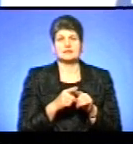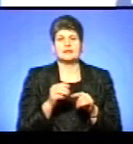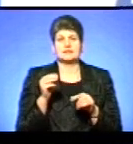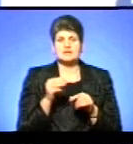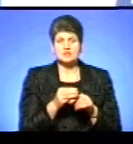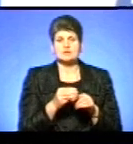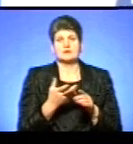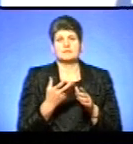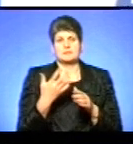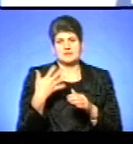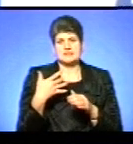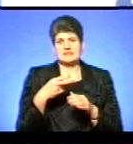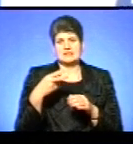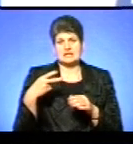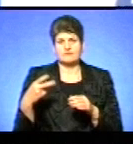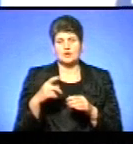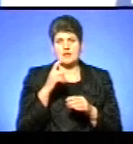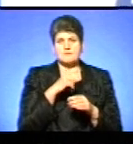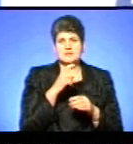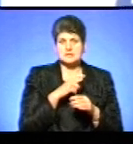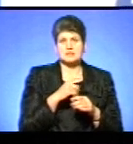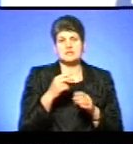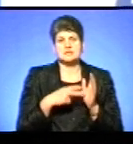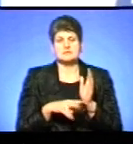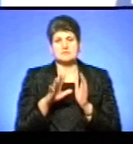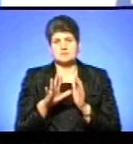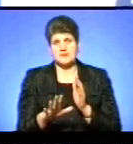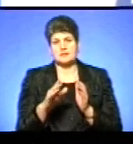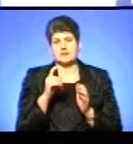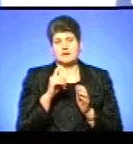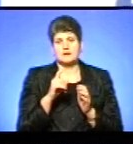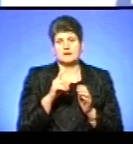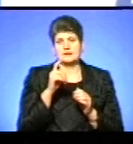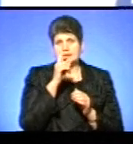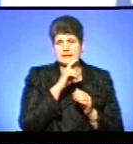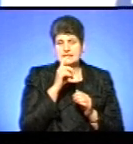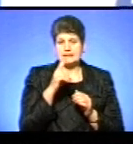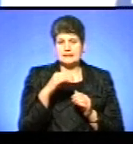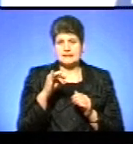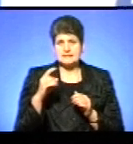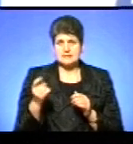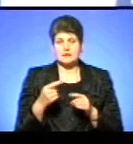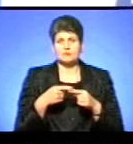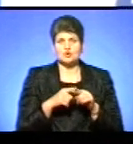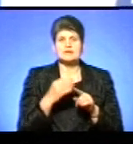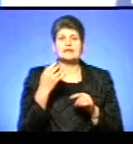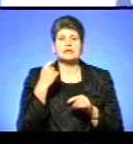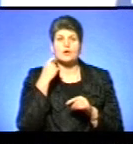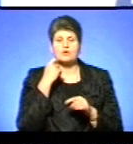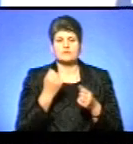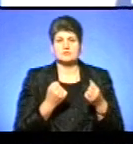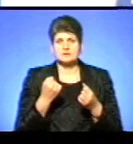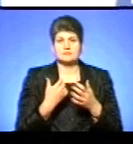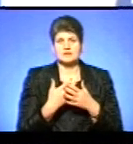Вона стала 50 євро для машин на бензині і 75 на дизелі. Результат множить на кількість років автівки. Приміром,